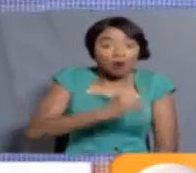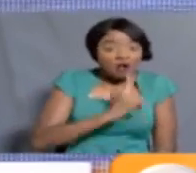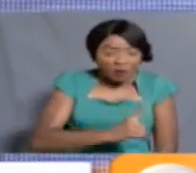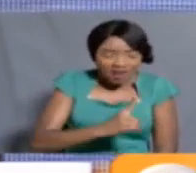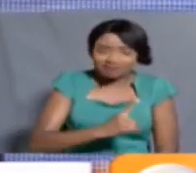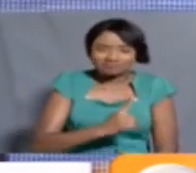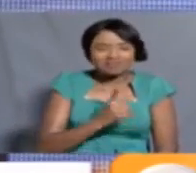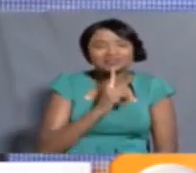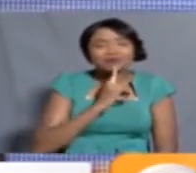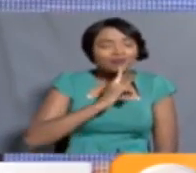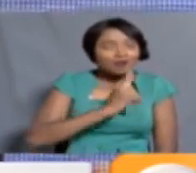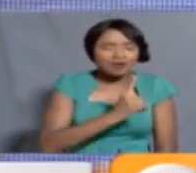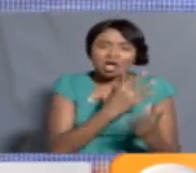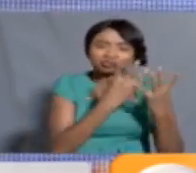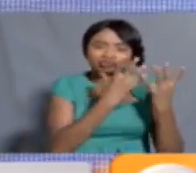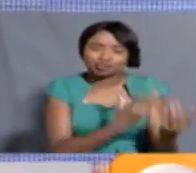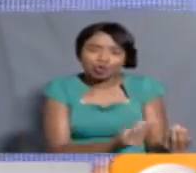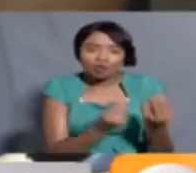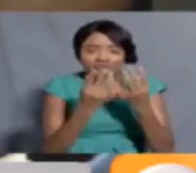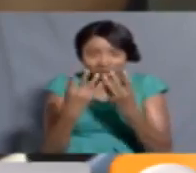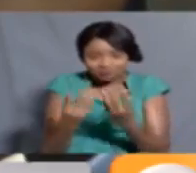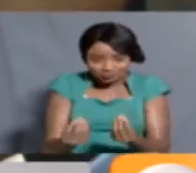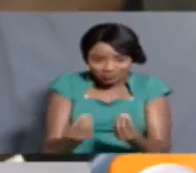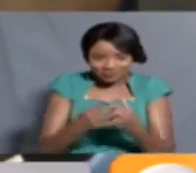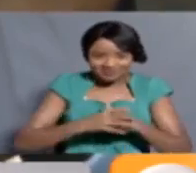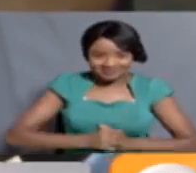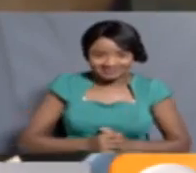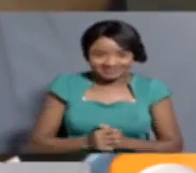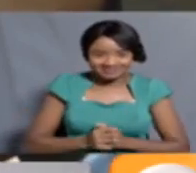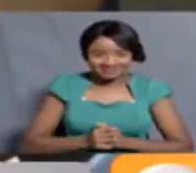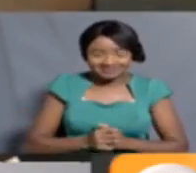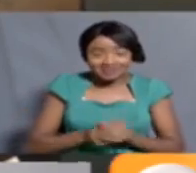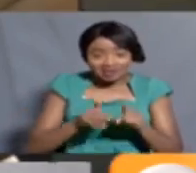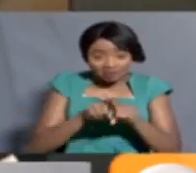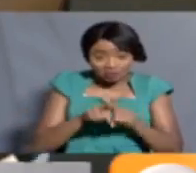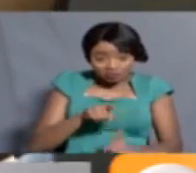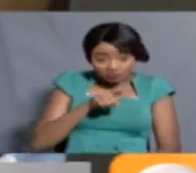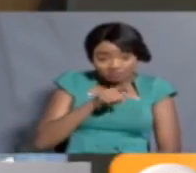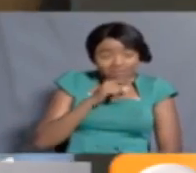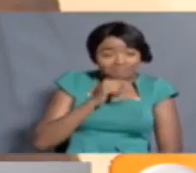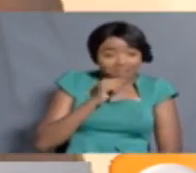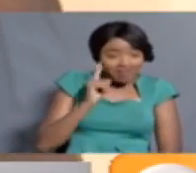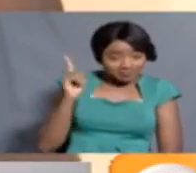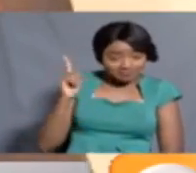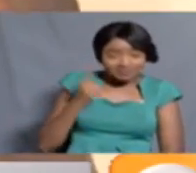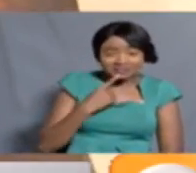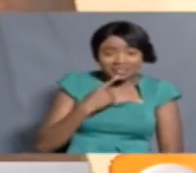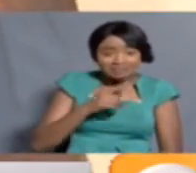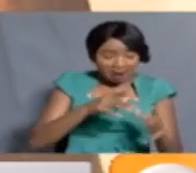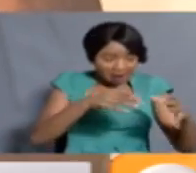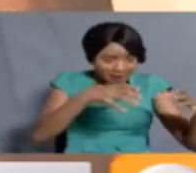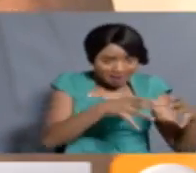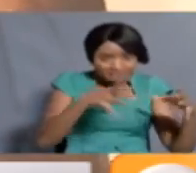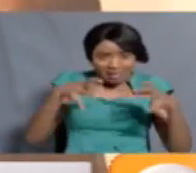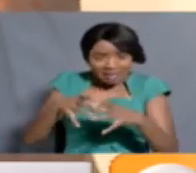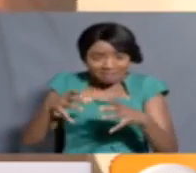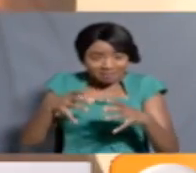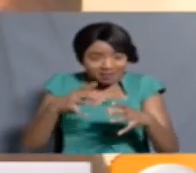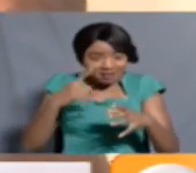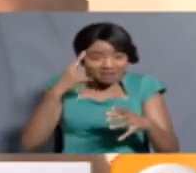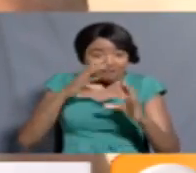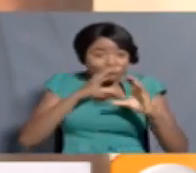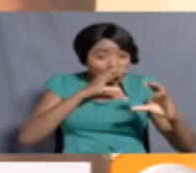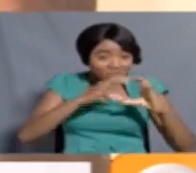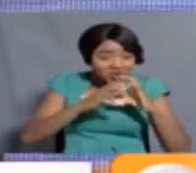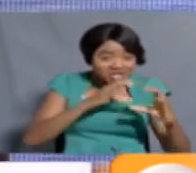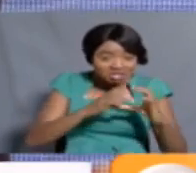But it is an order that is enforceable. Wangusi pia kidokeza kuwa kampuni za mawasiliano, zita amrisho kutosajili wasio kuwa